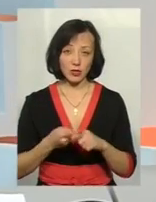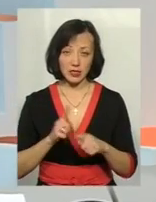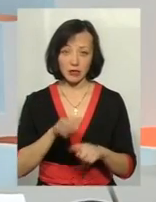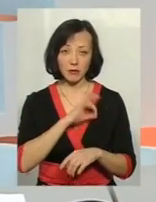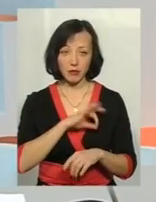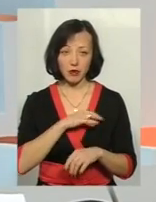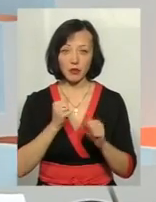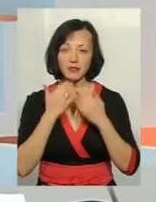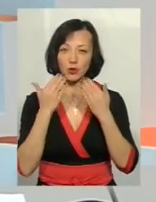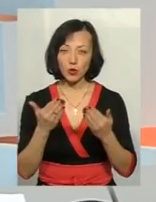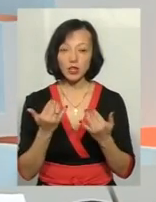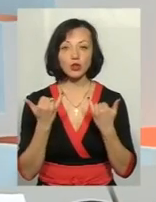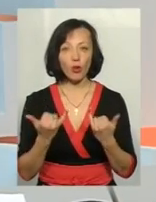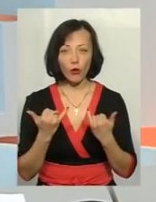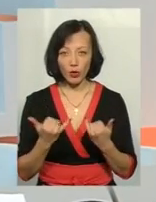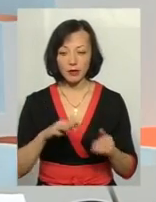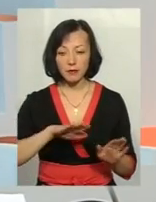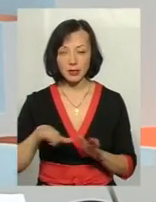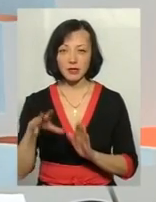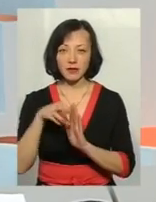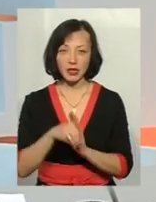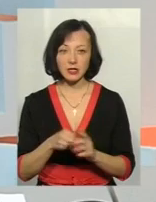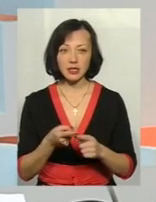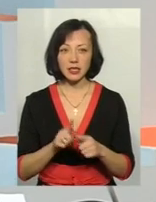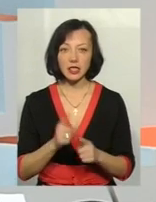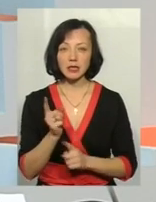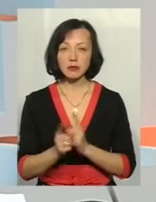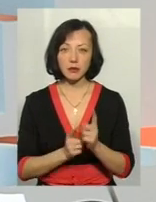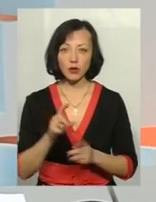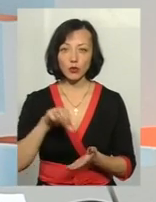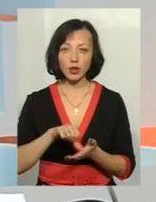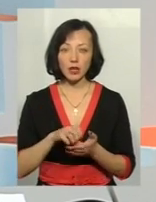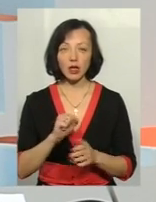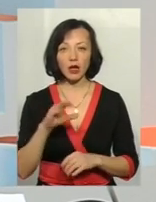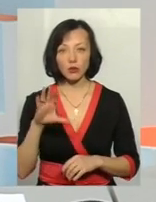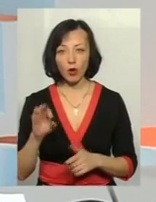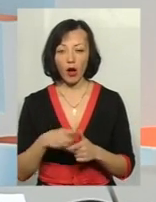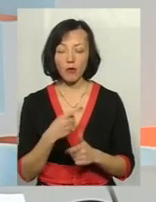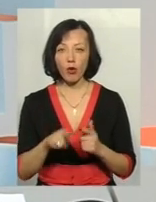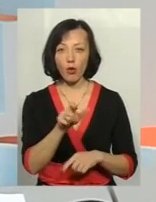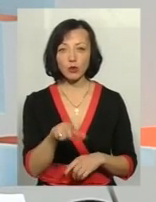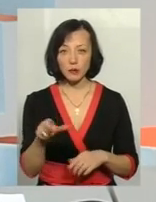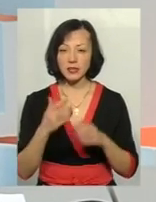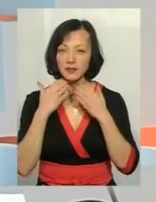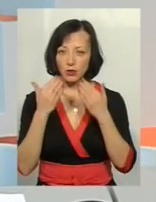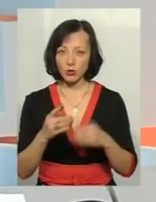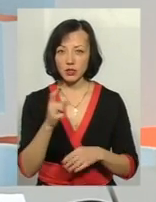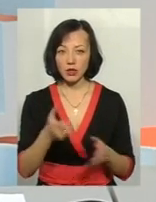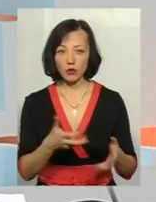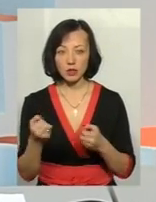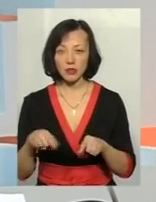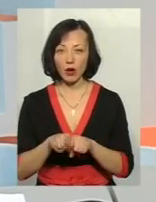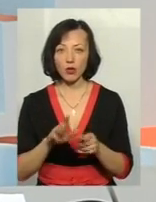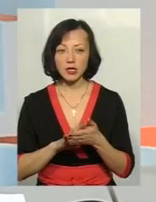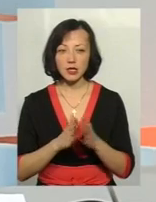пільг він міг звернутися сьогодні, після внесення змін, учасники АТО або особи, які звернулися за отриманням такого